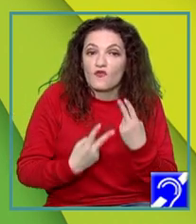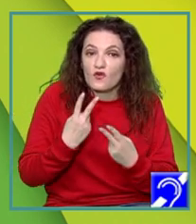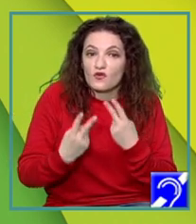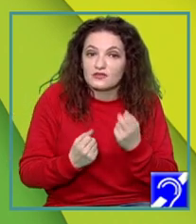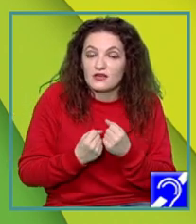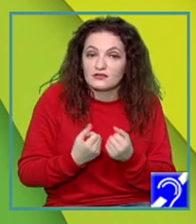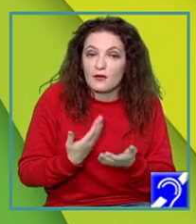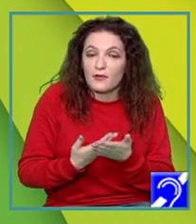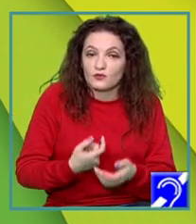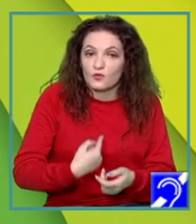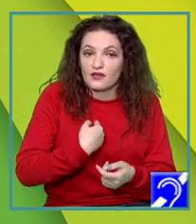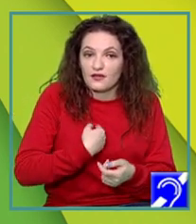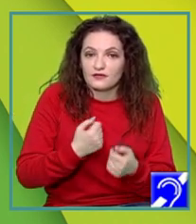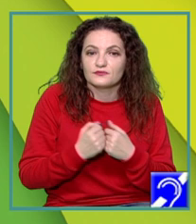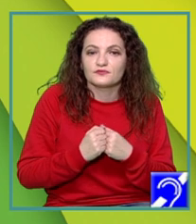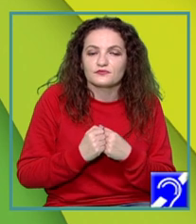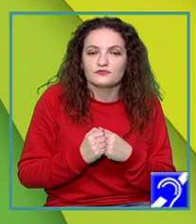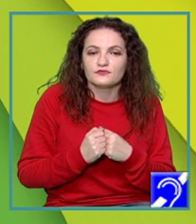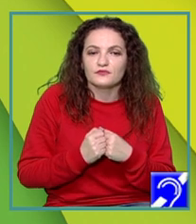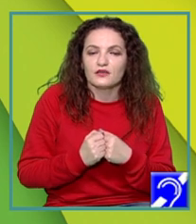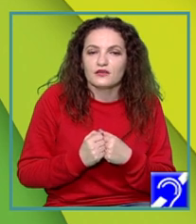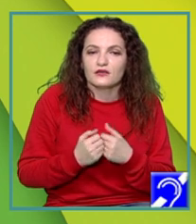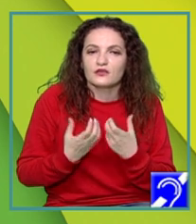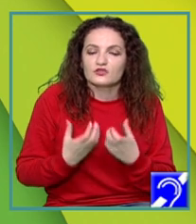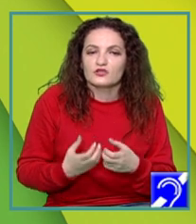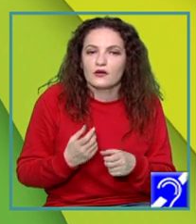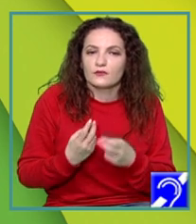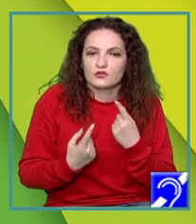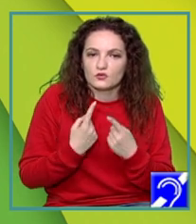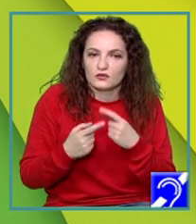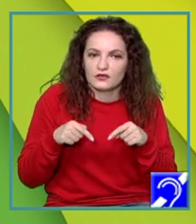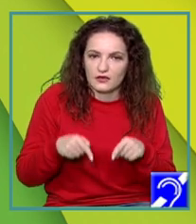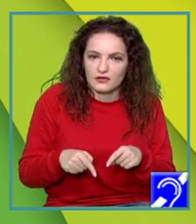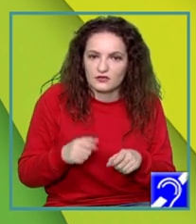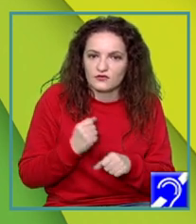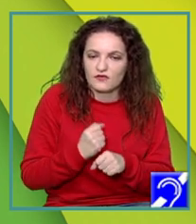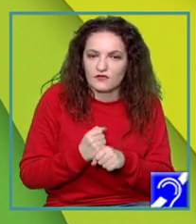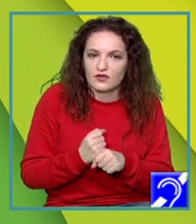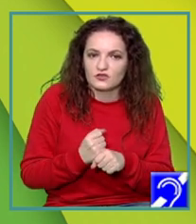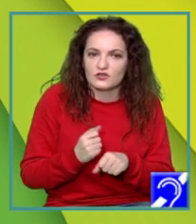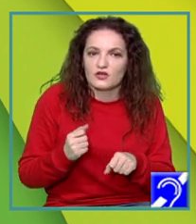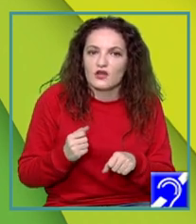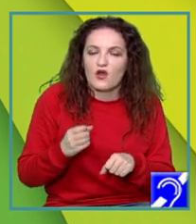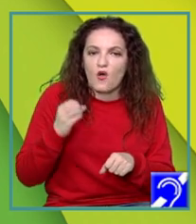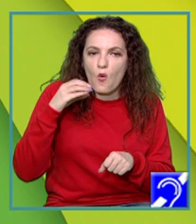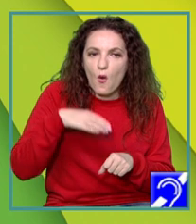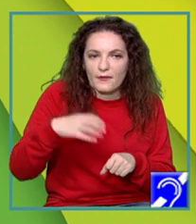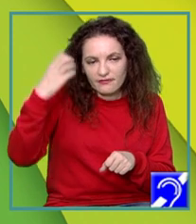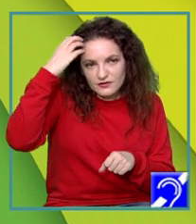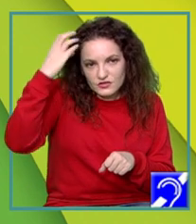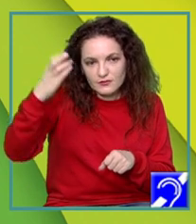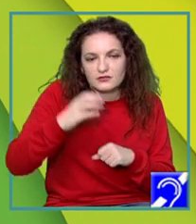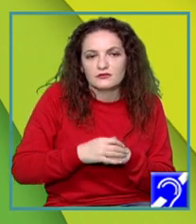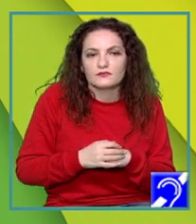în folosul lor. Iar eu cred că ce am discutat aici, vă face și pe voi oameni remarcabili. Și de asta